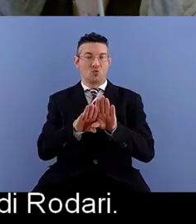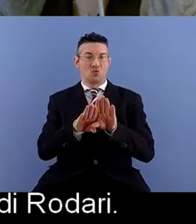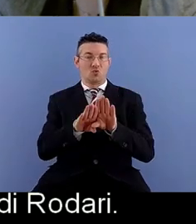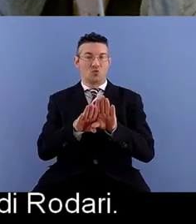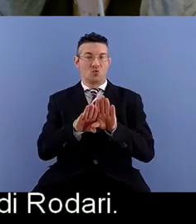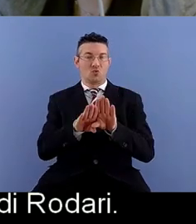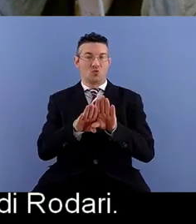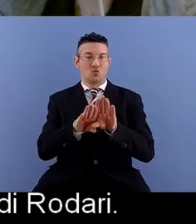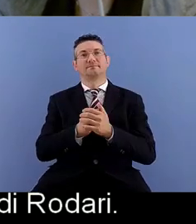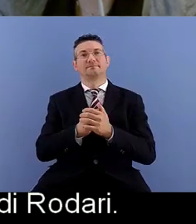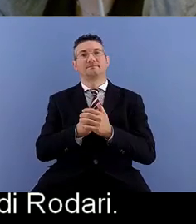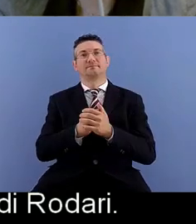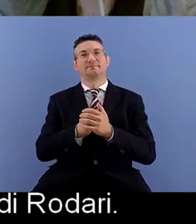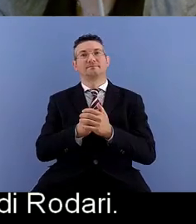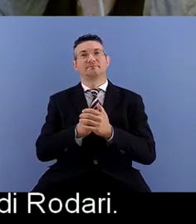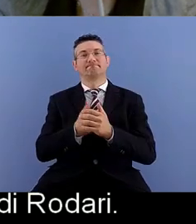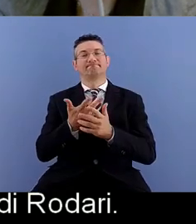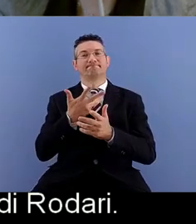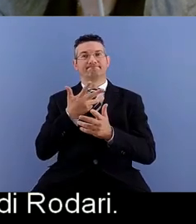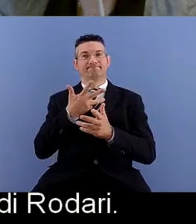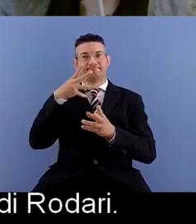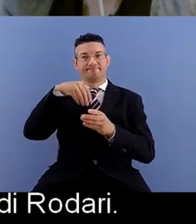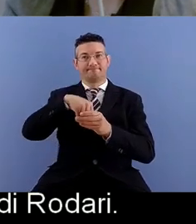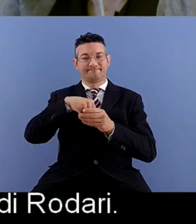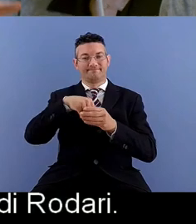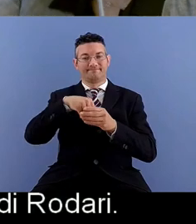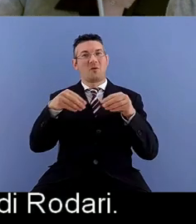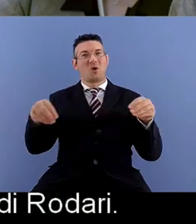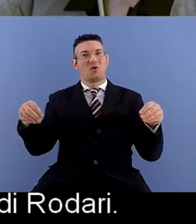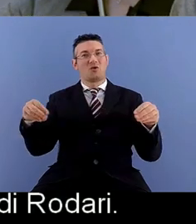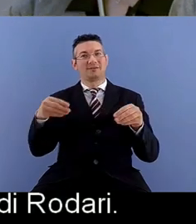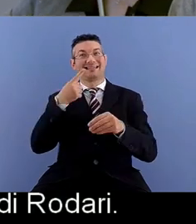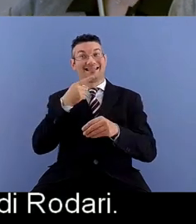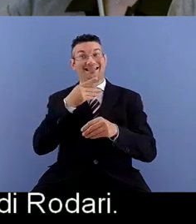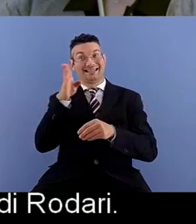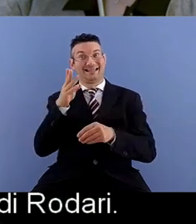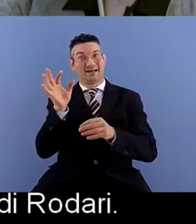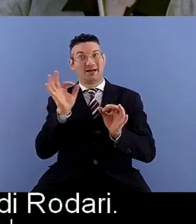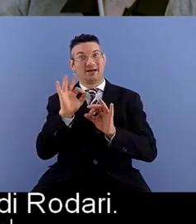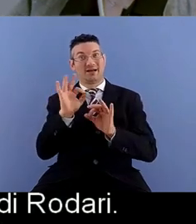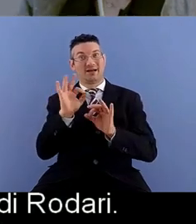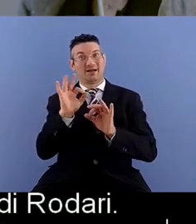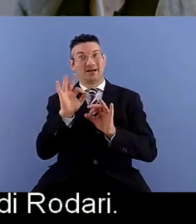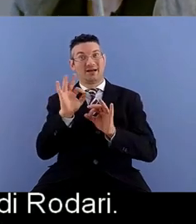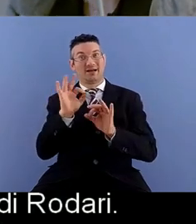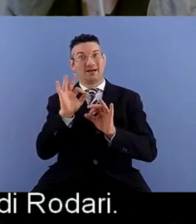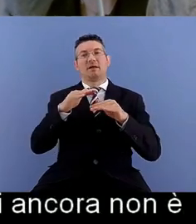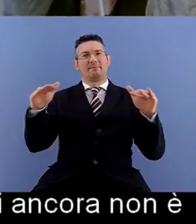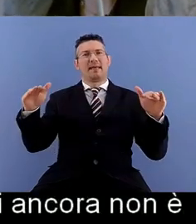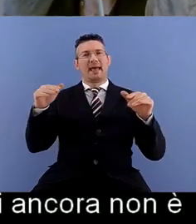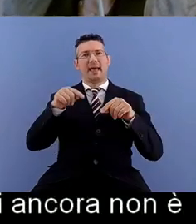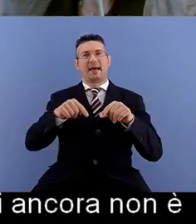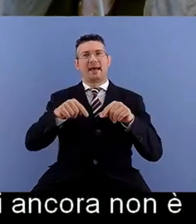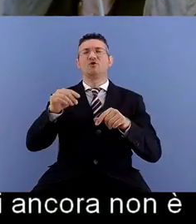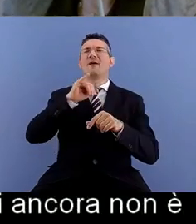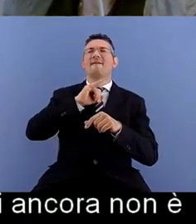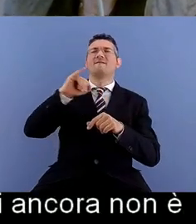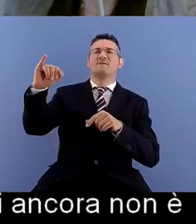anticipo un po' i contenuti della mostra per chi ancora non è andato la mostra è a questo stesso livello in fondo al corridoio